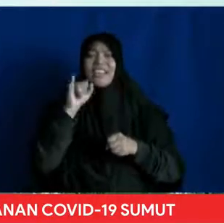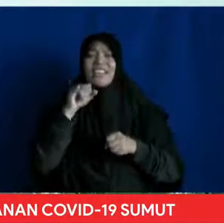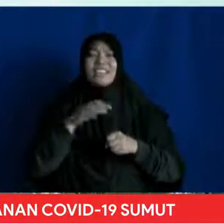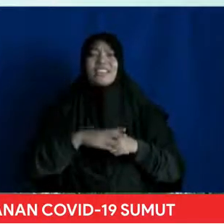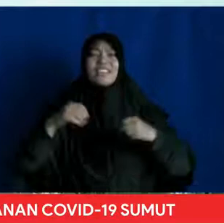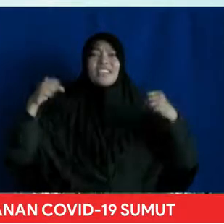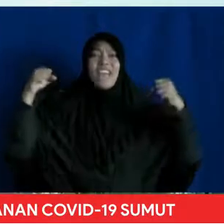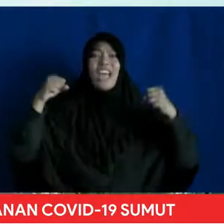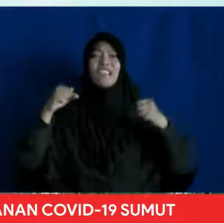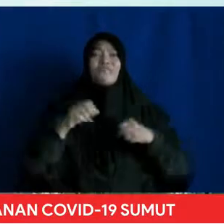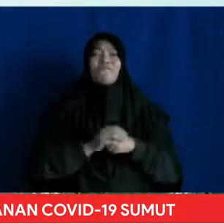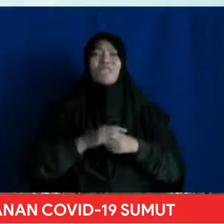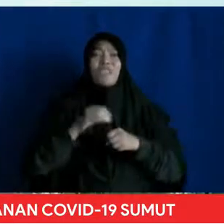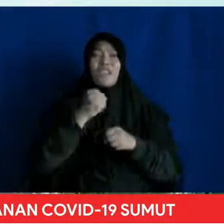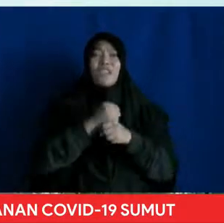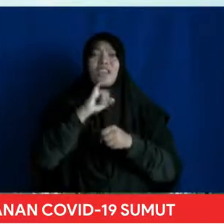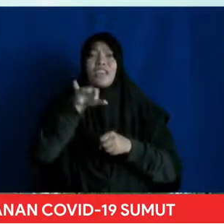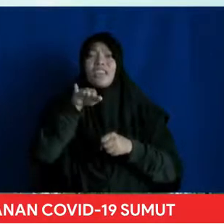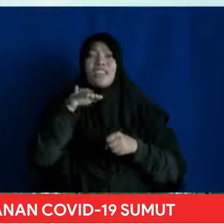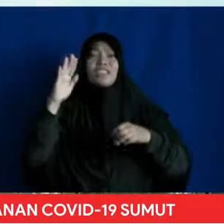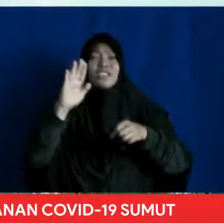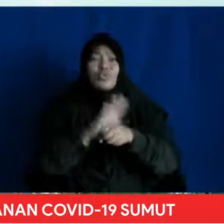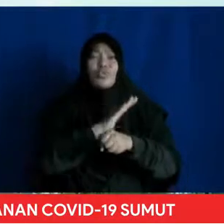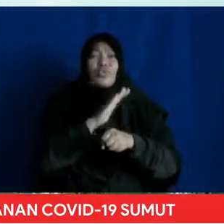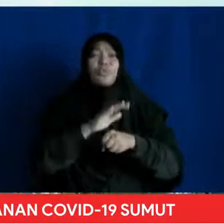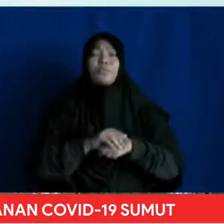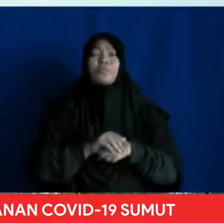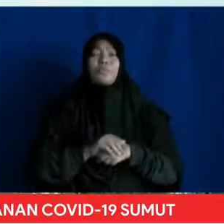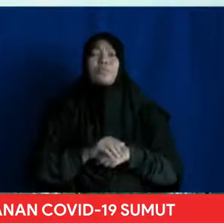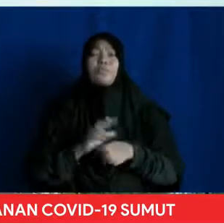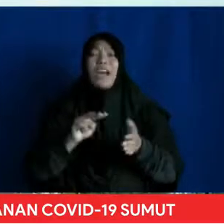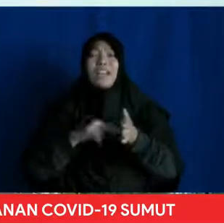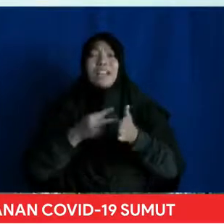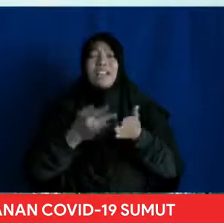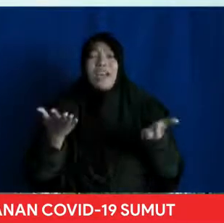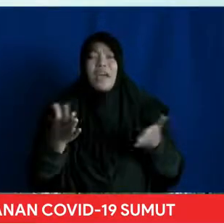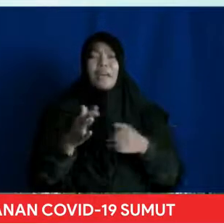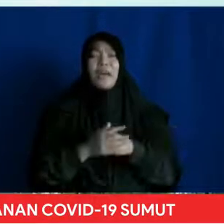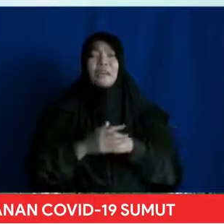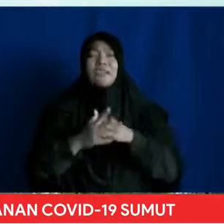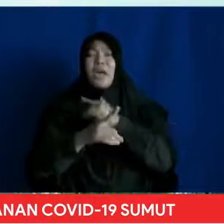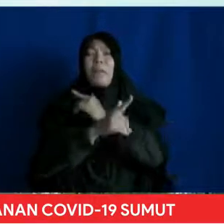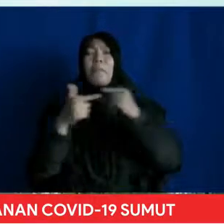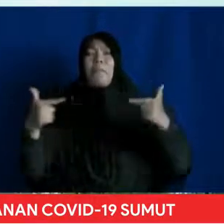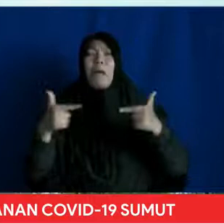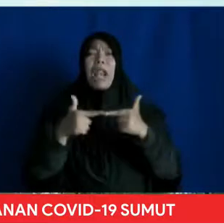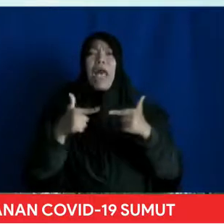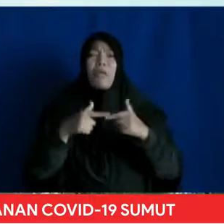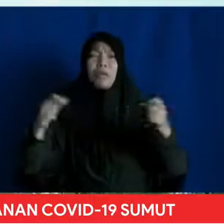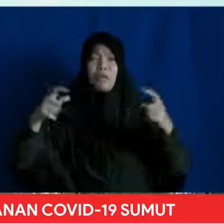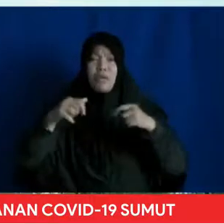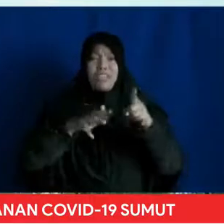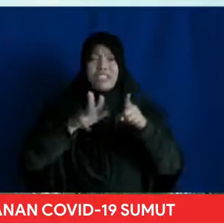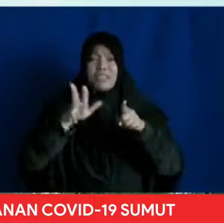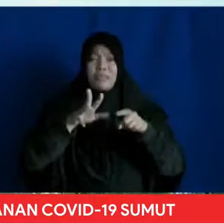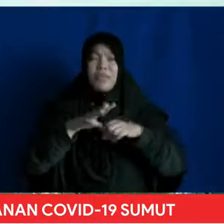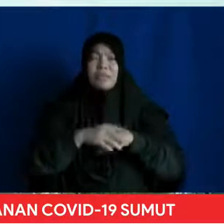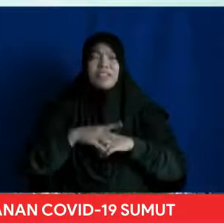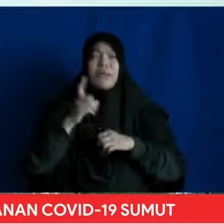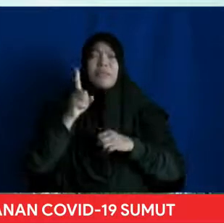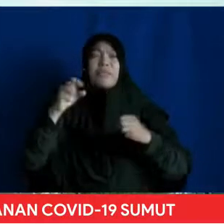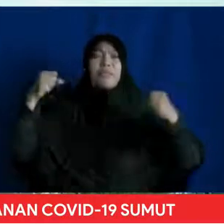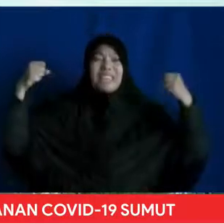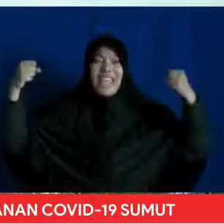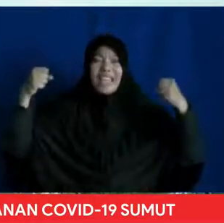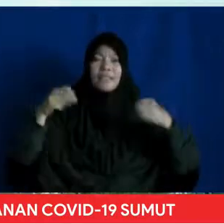tercukupi Berpotensi besar memiliki kemampuan untuk memusnahkan virus COVID-19 Untuk itu inilah